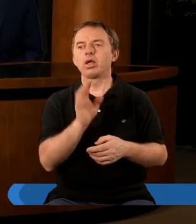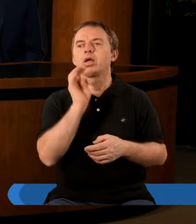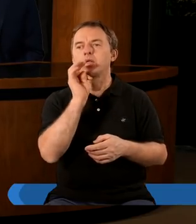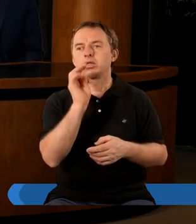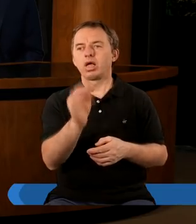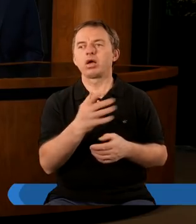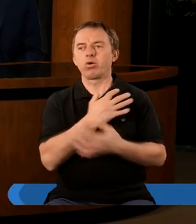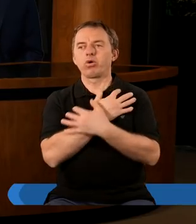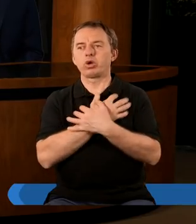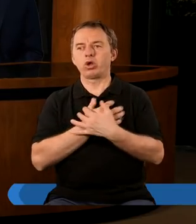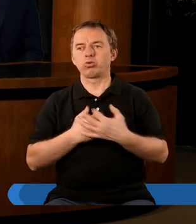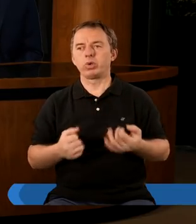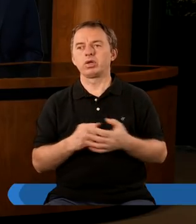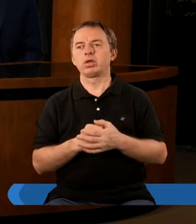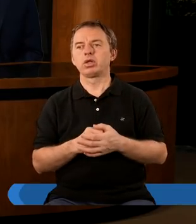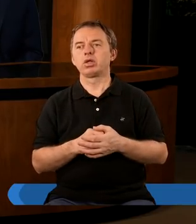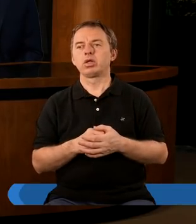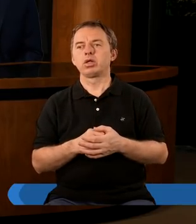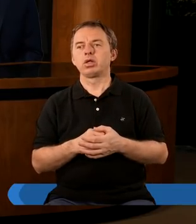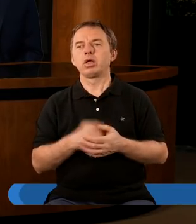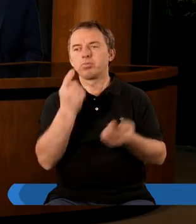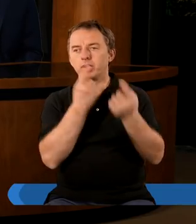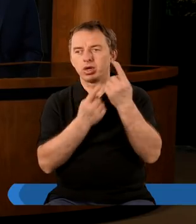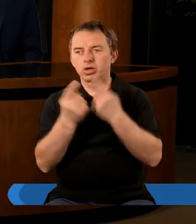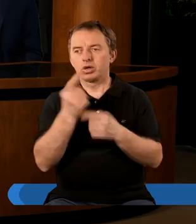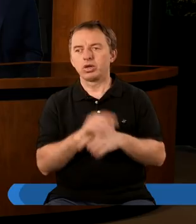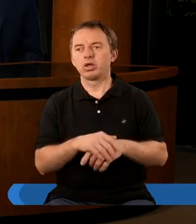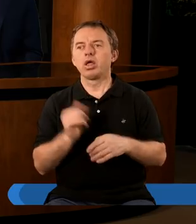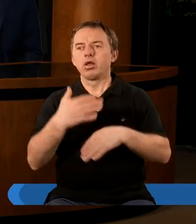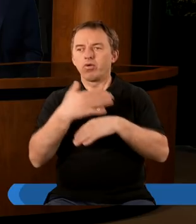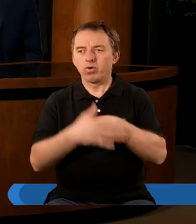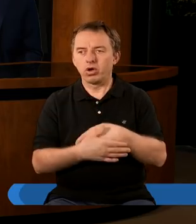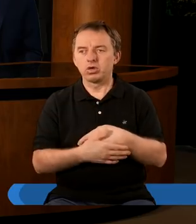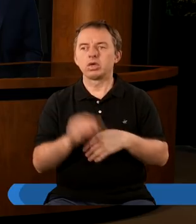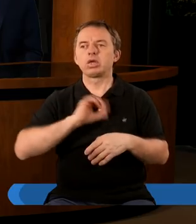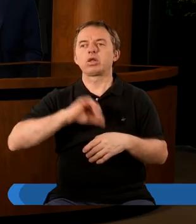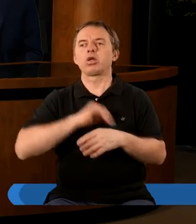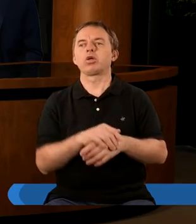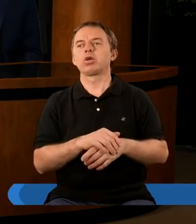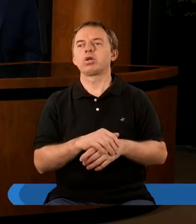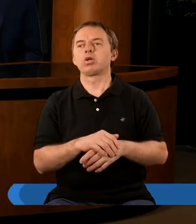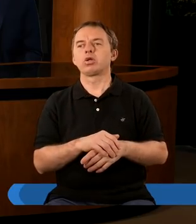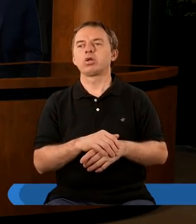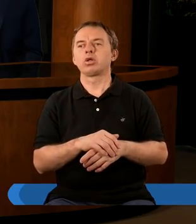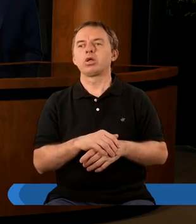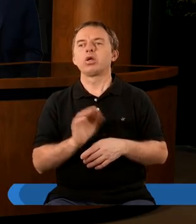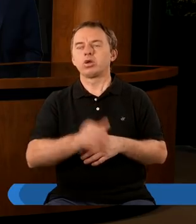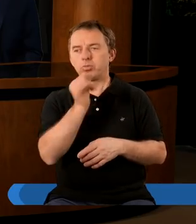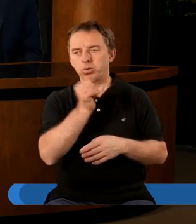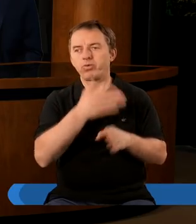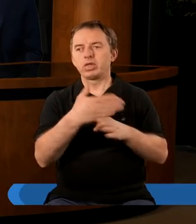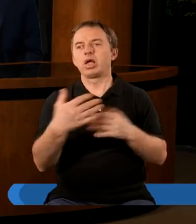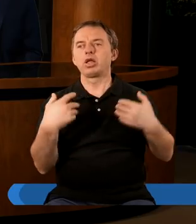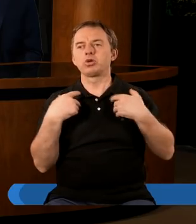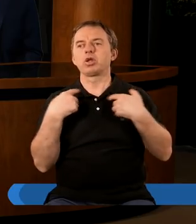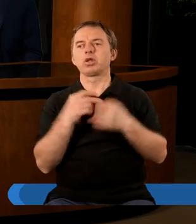miała taką rozpacz, że szła ulicą i myślała, czy skończyć ze sobą, czy próbować